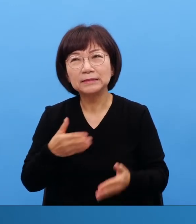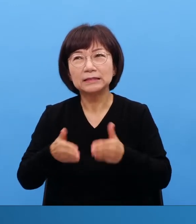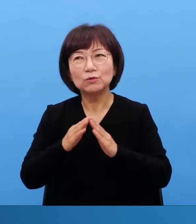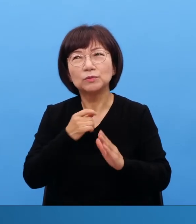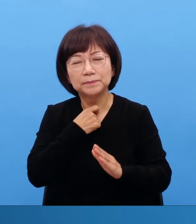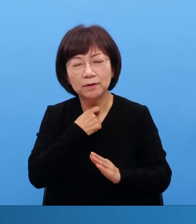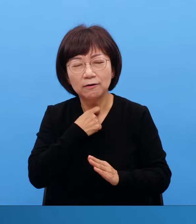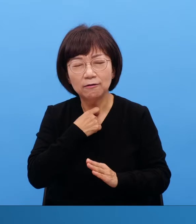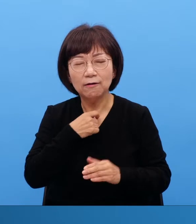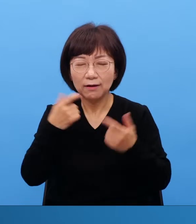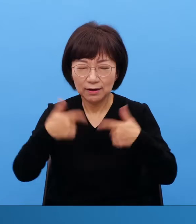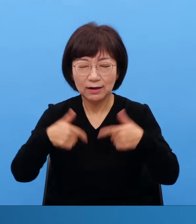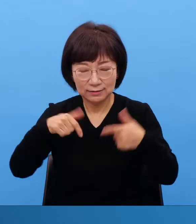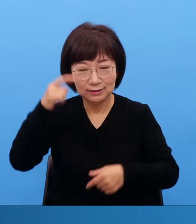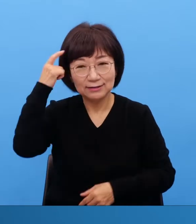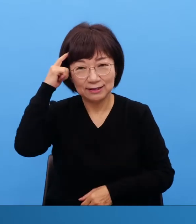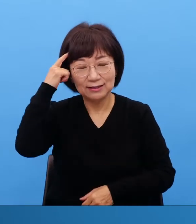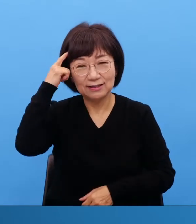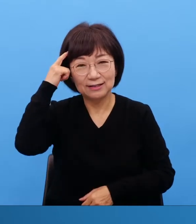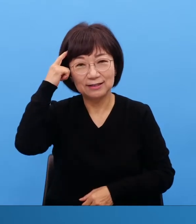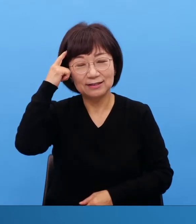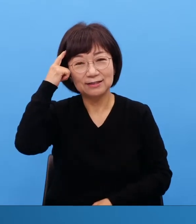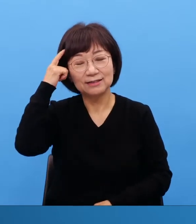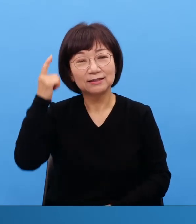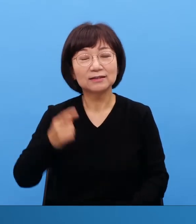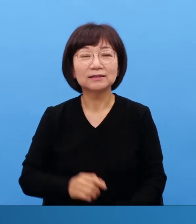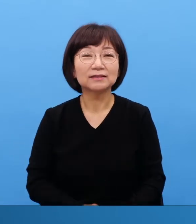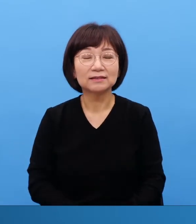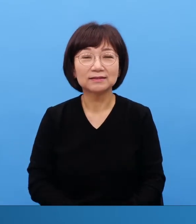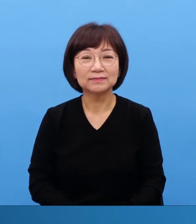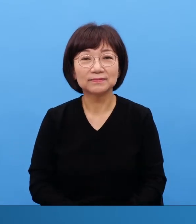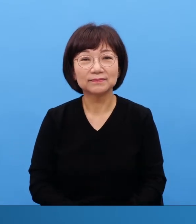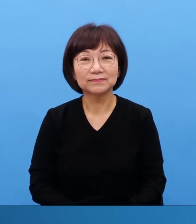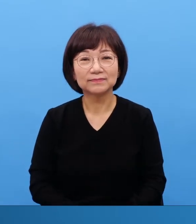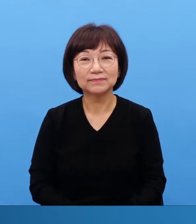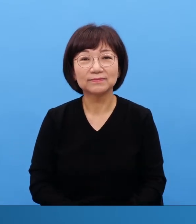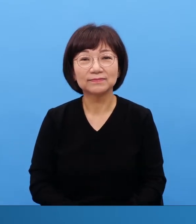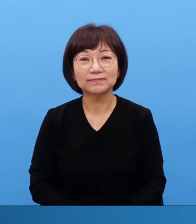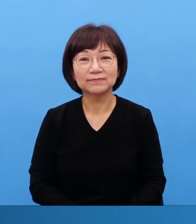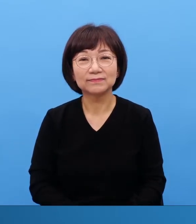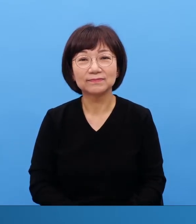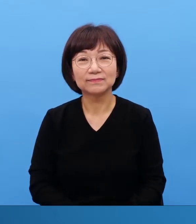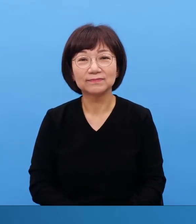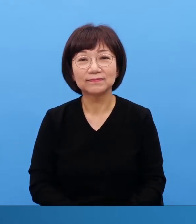그래서 다윗이 이 성전을